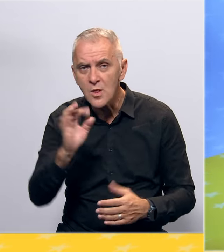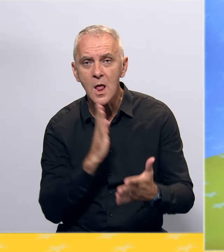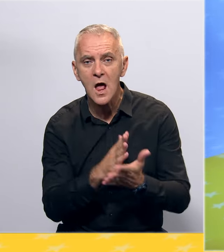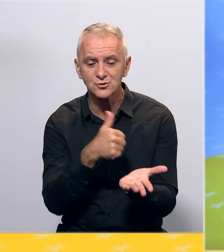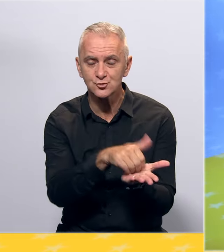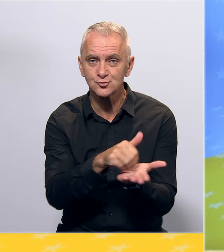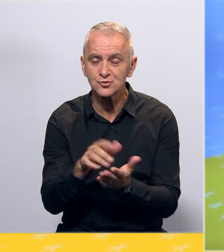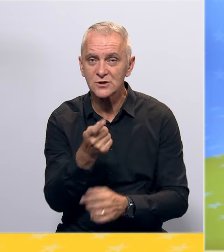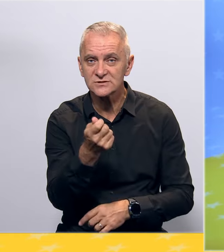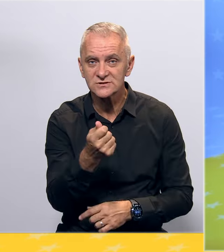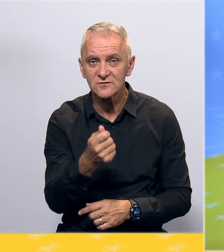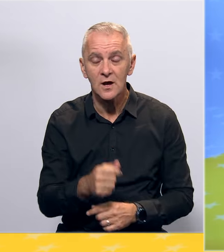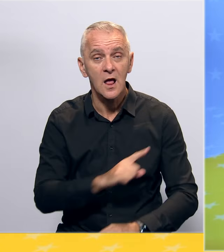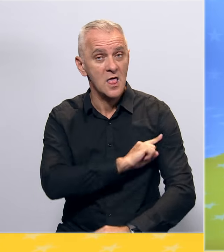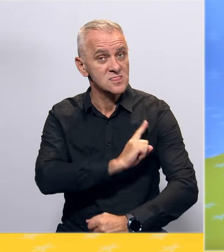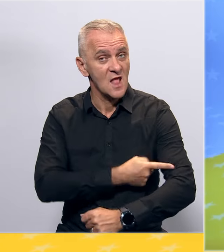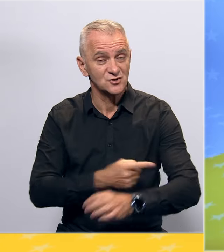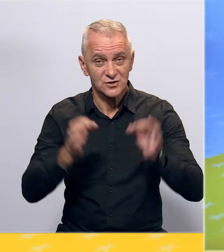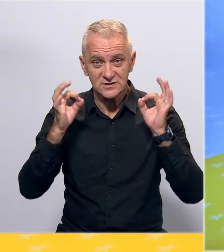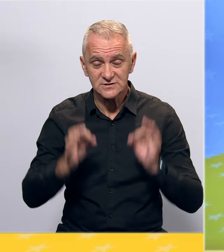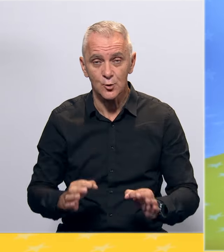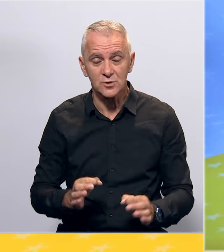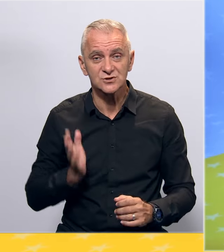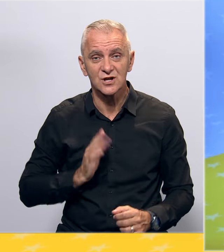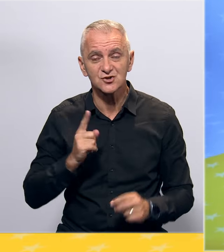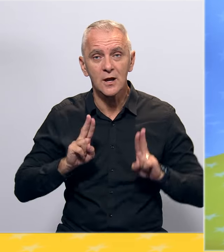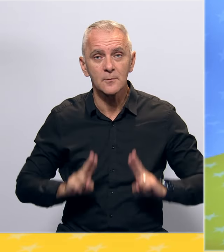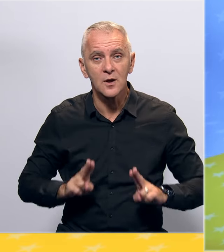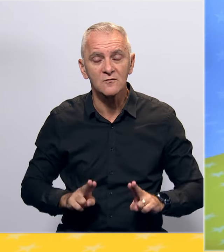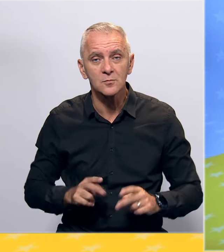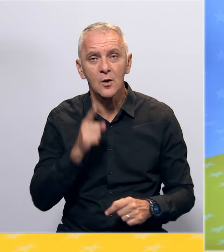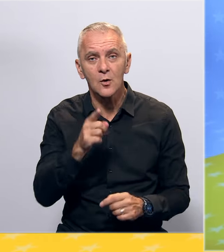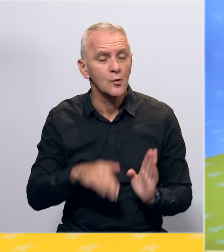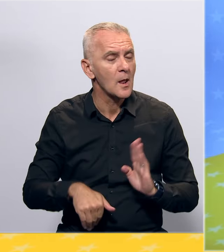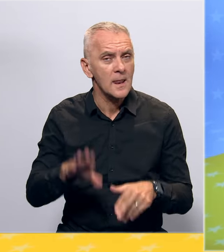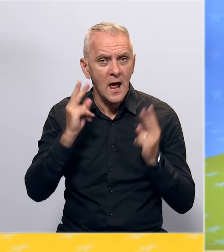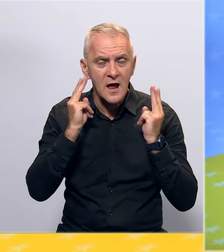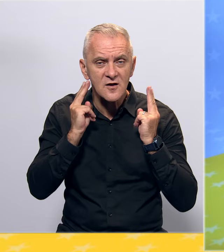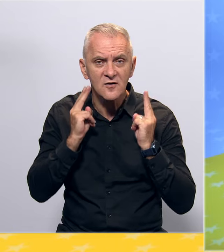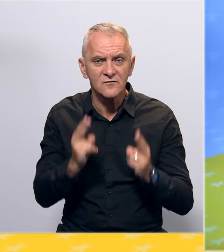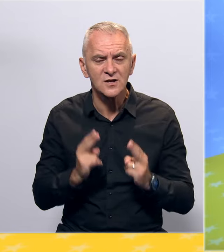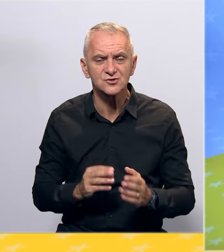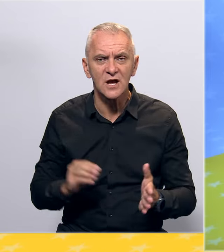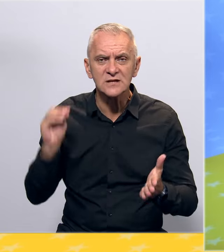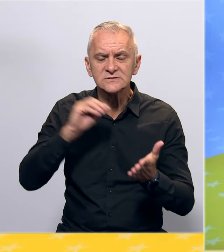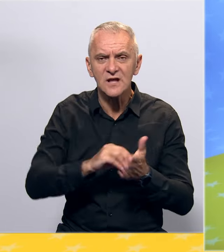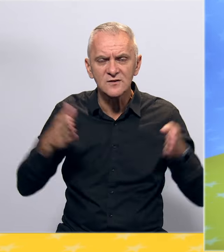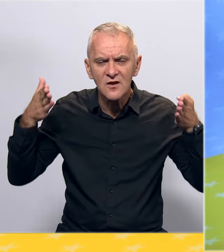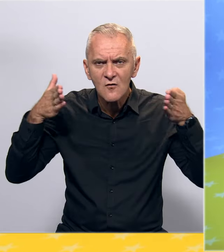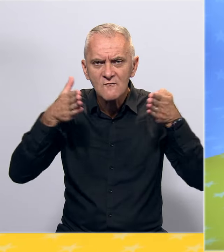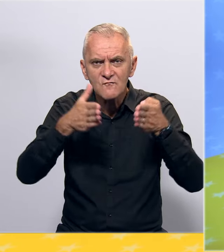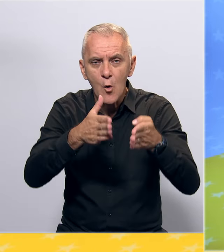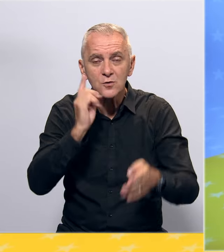sredstava, jačanja sigurnosti građana i imovne i ono najbitnije, staviti u fokus